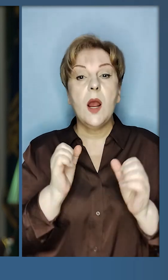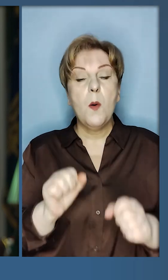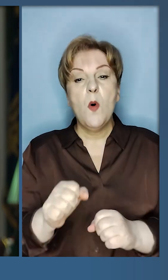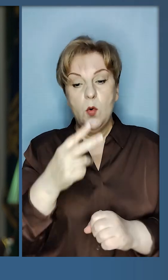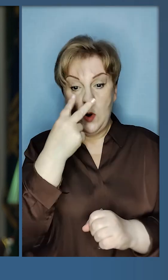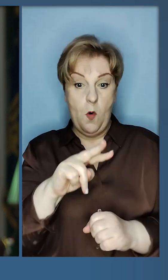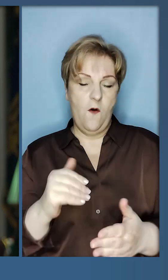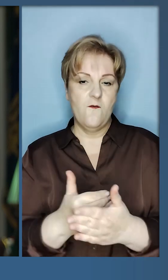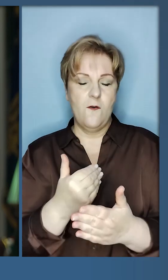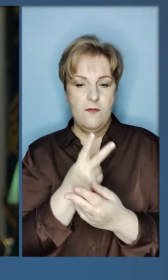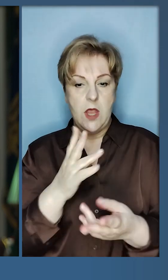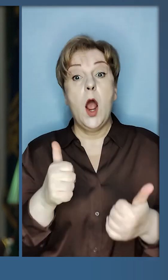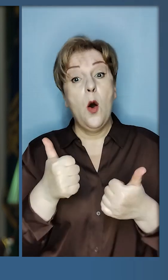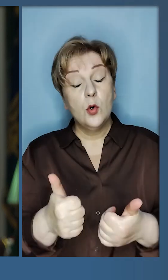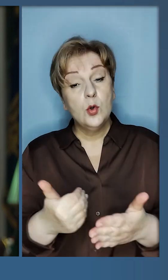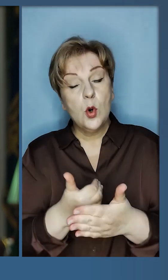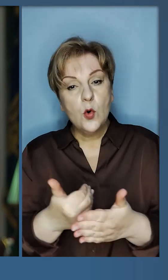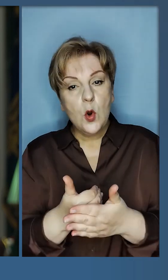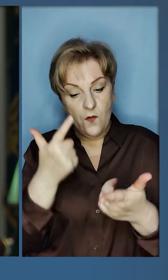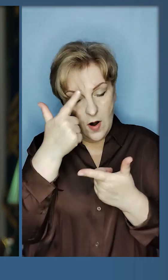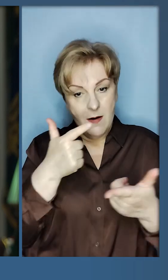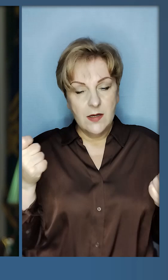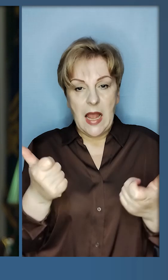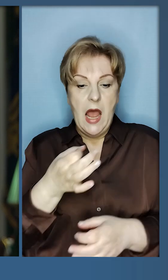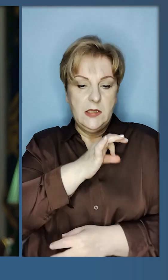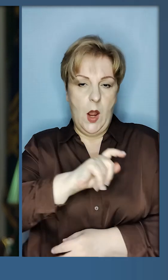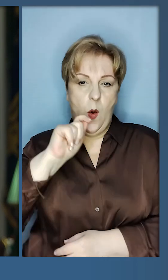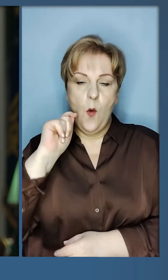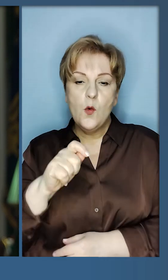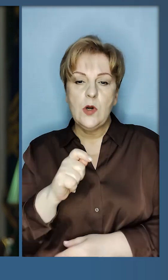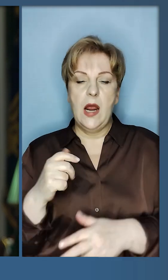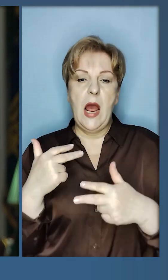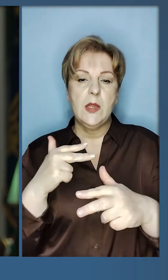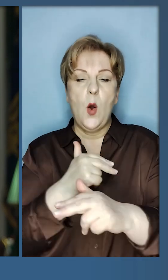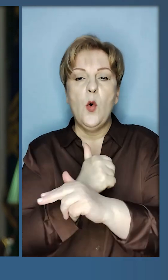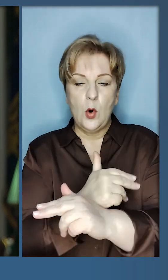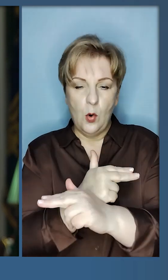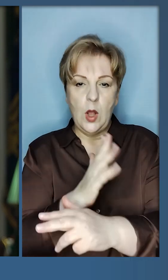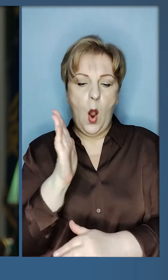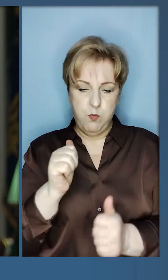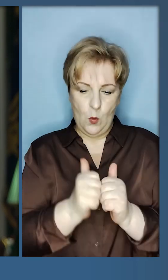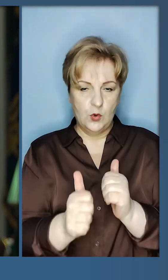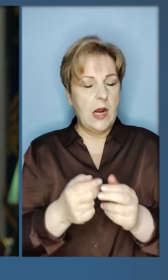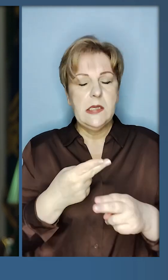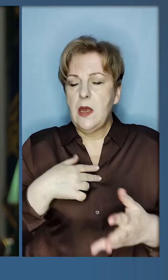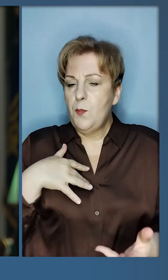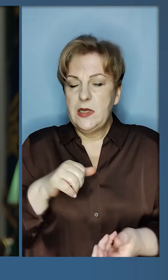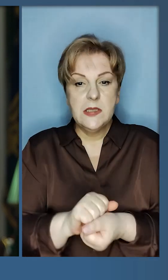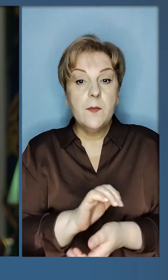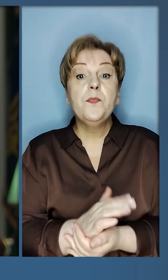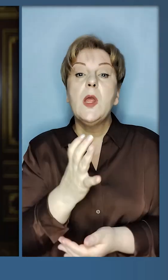можна побачити в новинах. Хороші новини із застосуванням українських дронів будуть частіше. І це